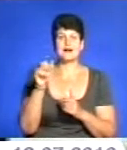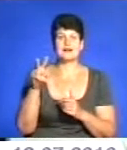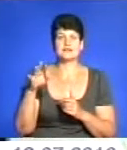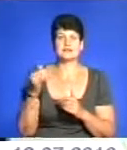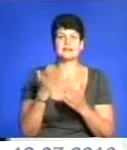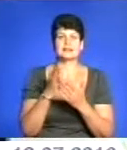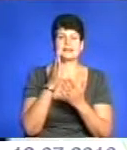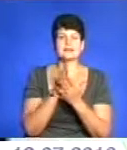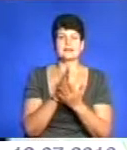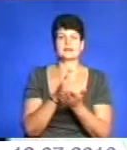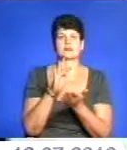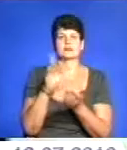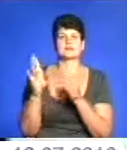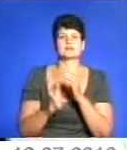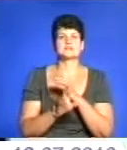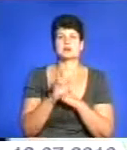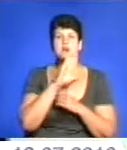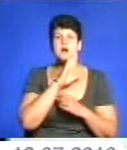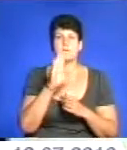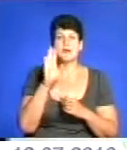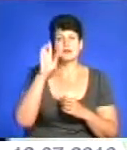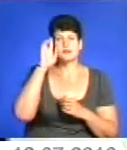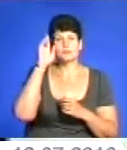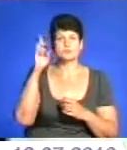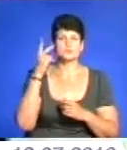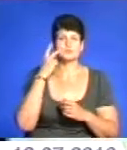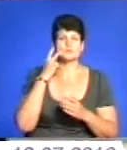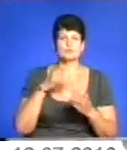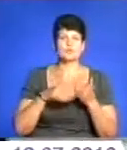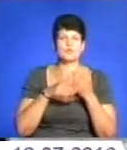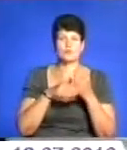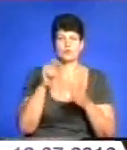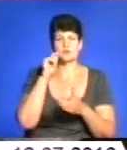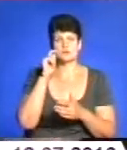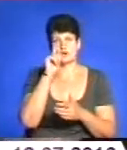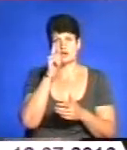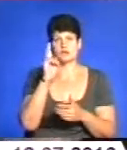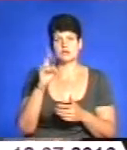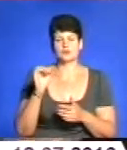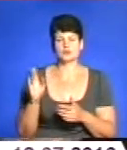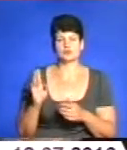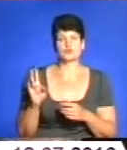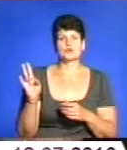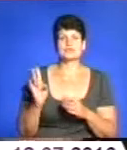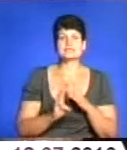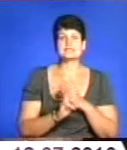храм Матері Божої неустанної помочі Української греко-католицької церкви. Задом архітурно